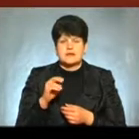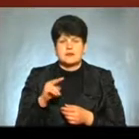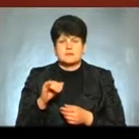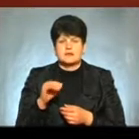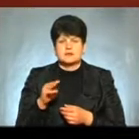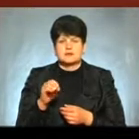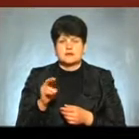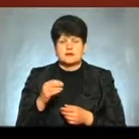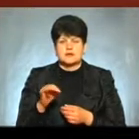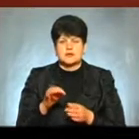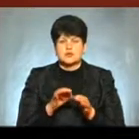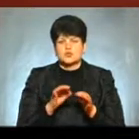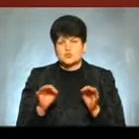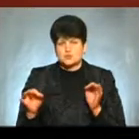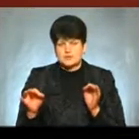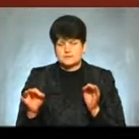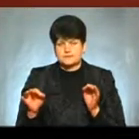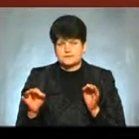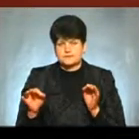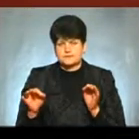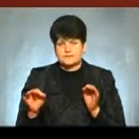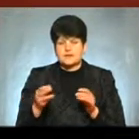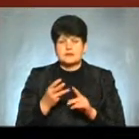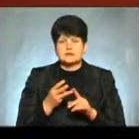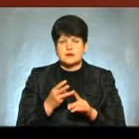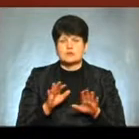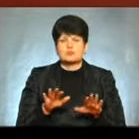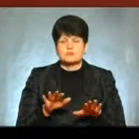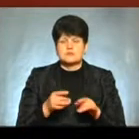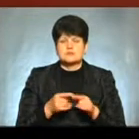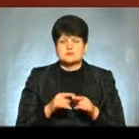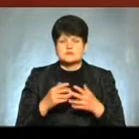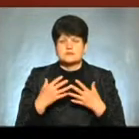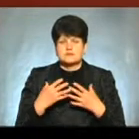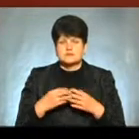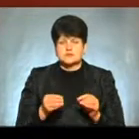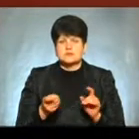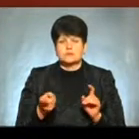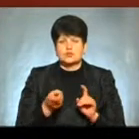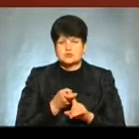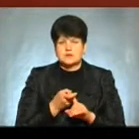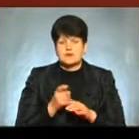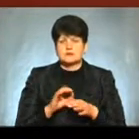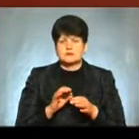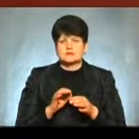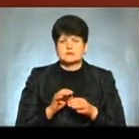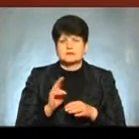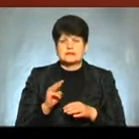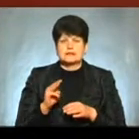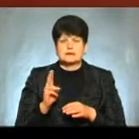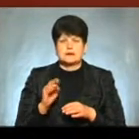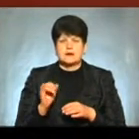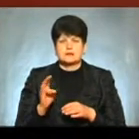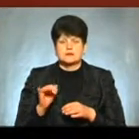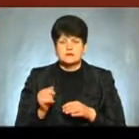ендотелій судин І на третьому місці це вже йдуть сполучна тканина Тобто, це хрящова тканина,